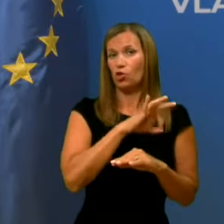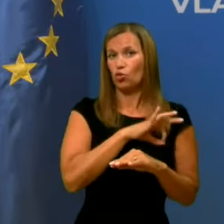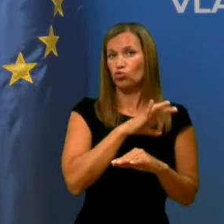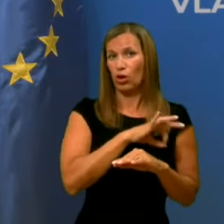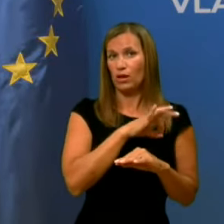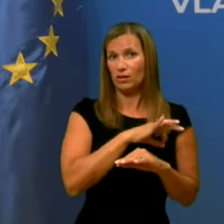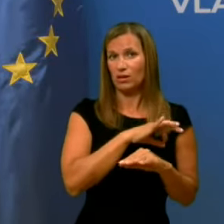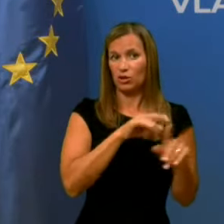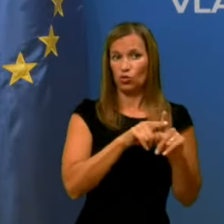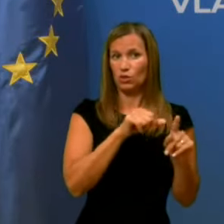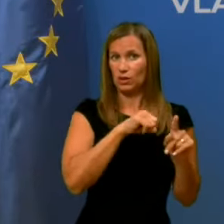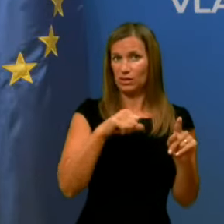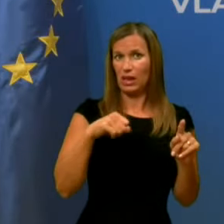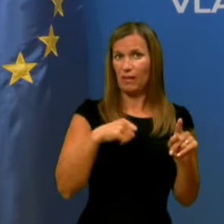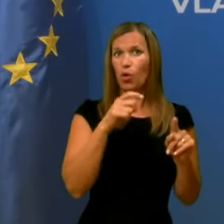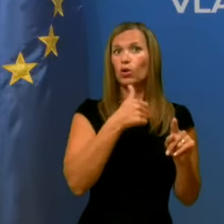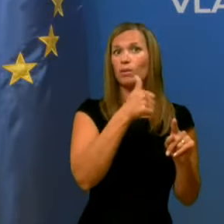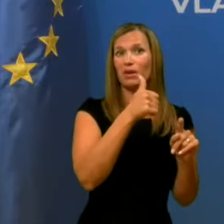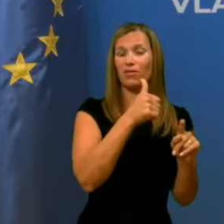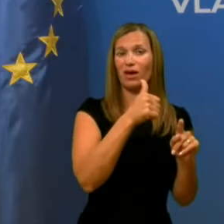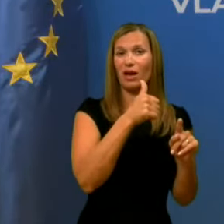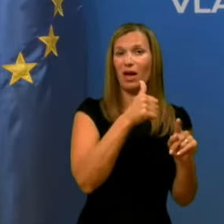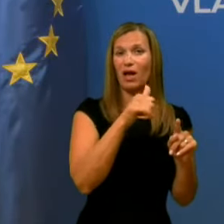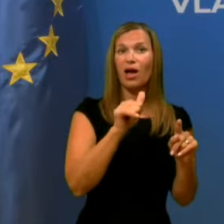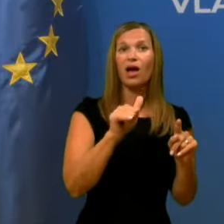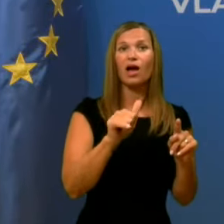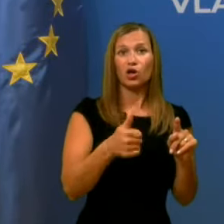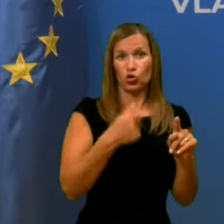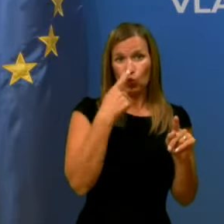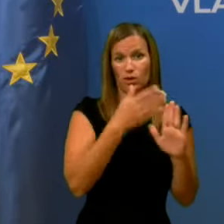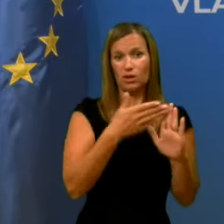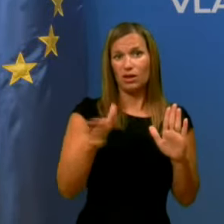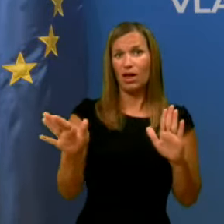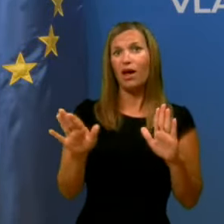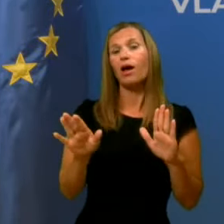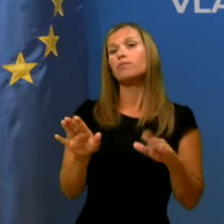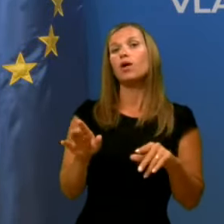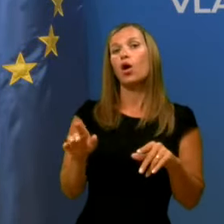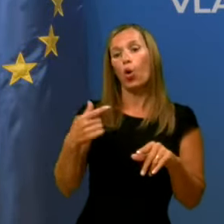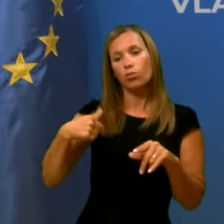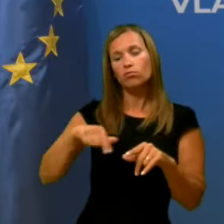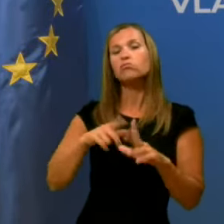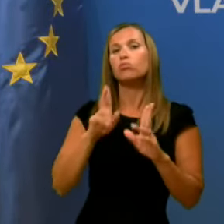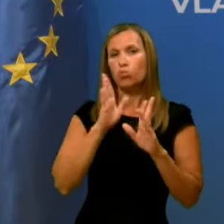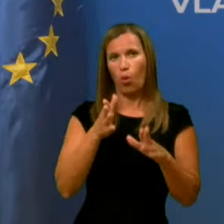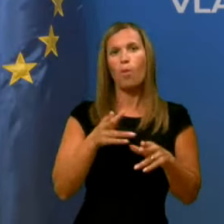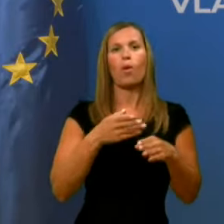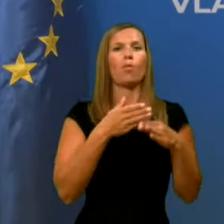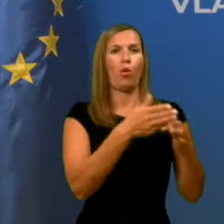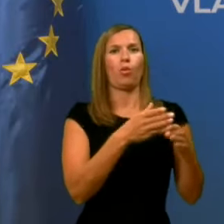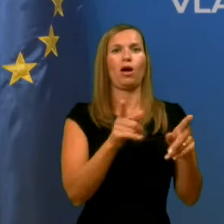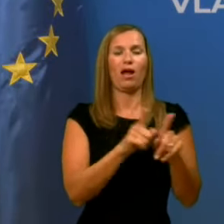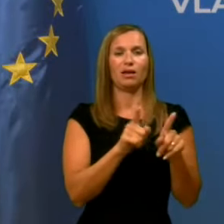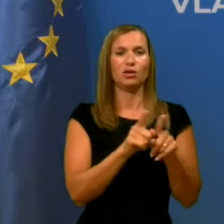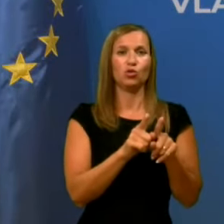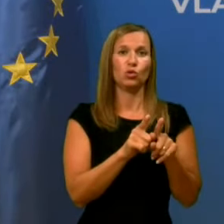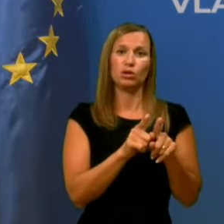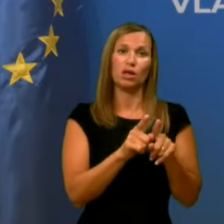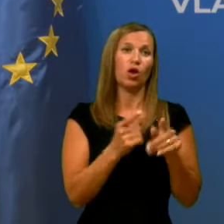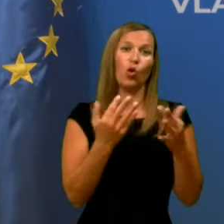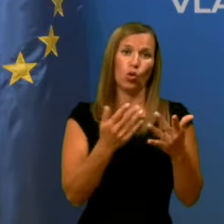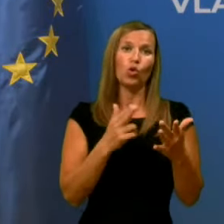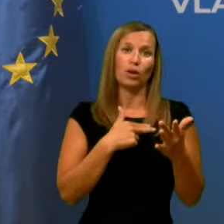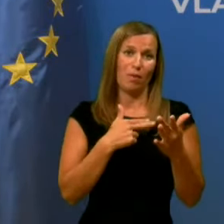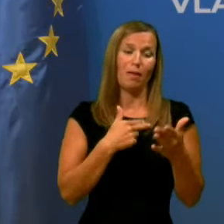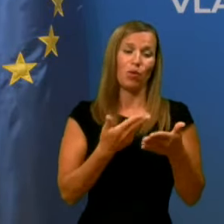junija in z naše strani sveda lahko pa pričakujejo pomoč v obsegu, kot ga imamo na